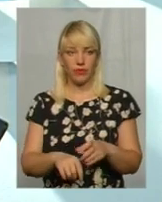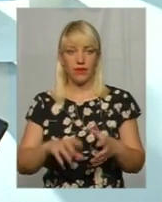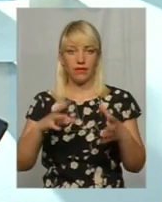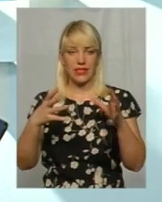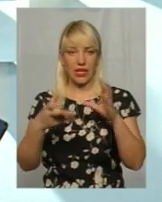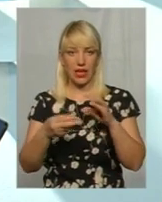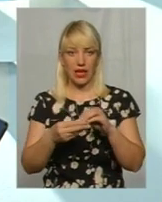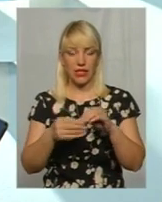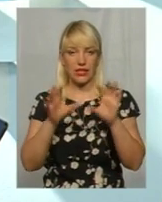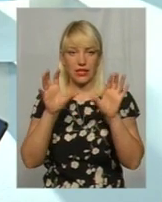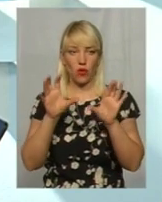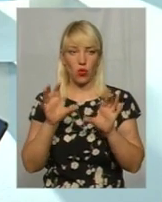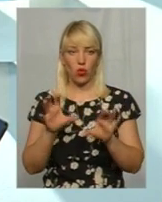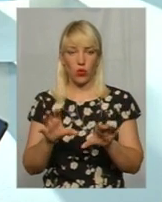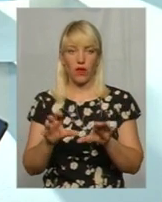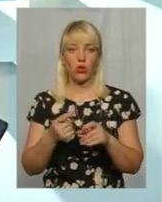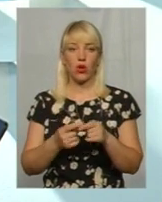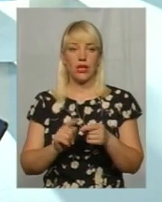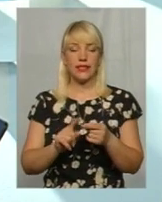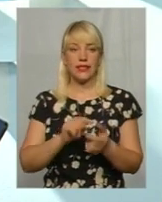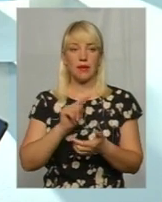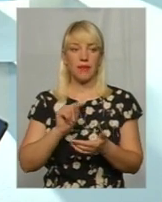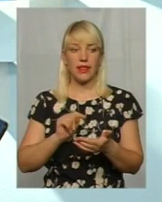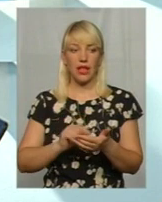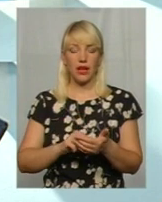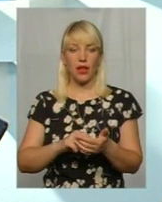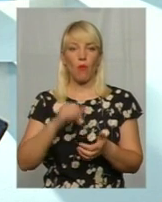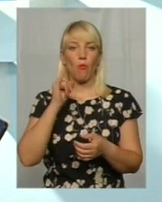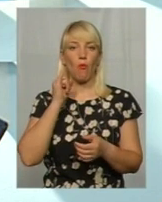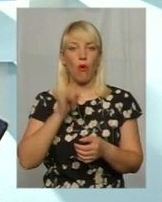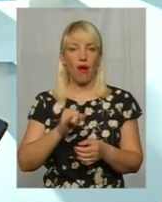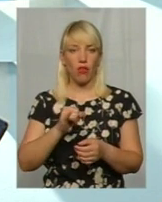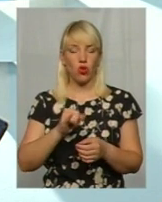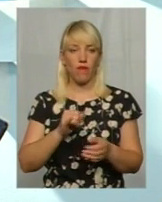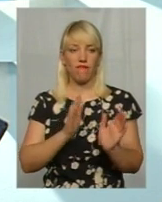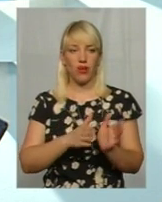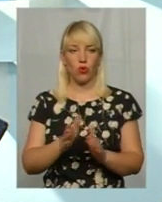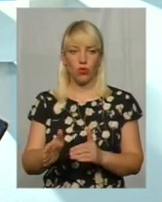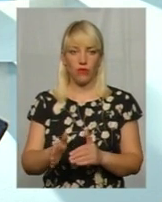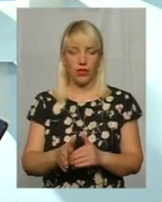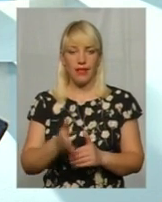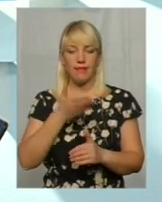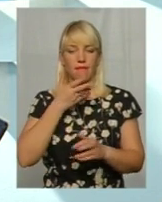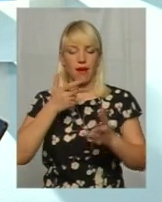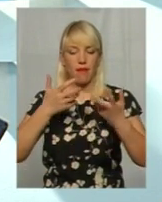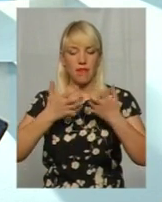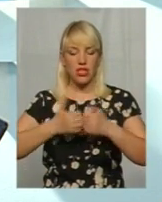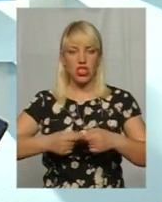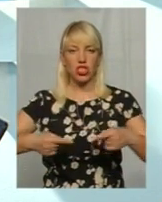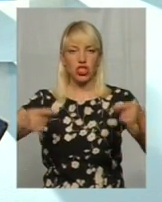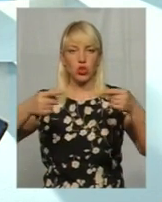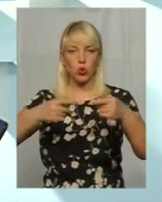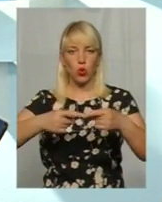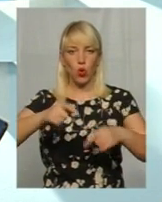ці питання, можна сказати, погано в регульованні. Тобто, чіткого якогось механізму контролю, чіткого механізму